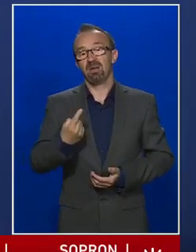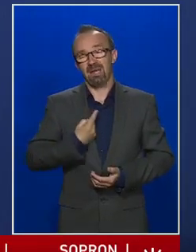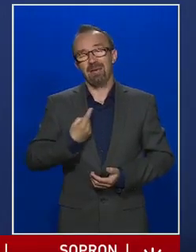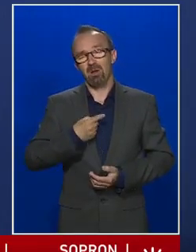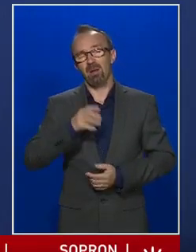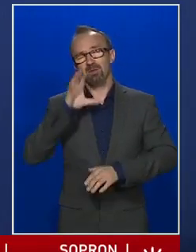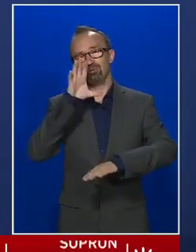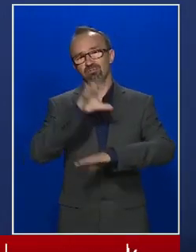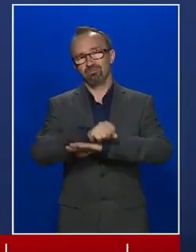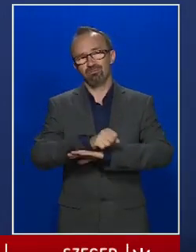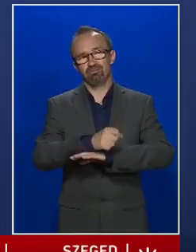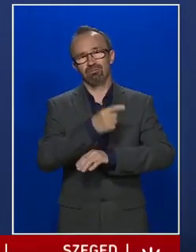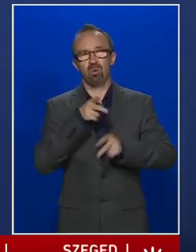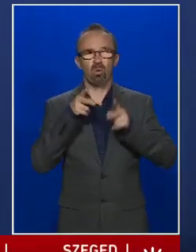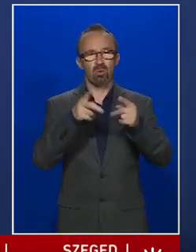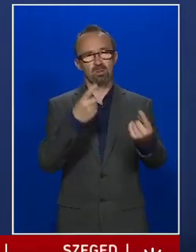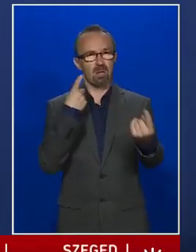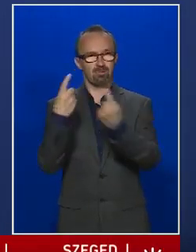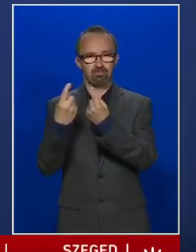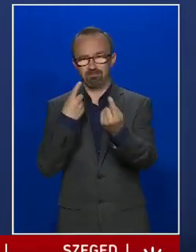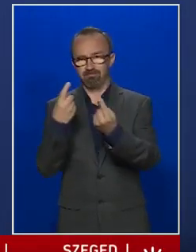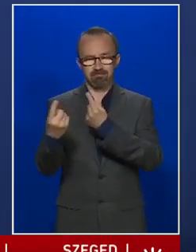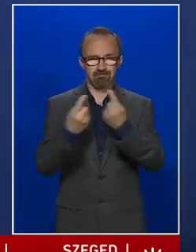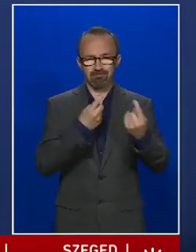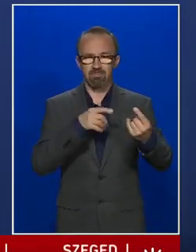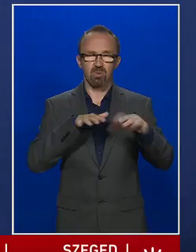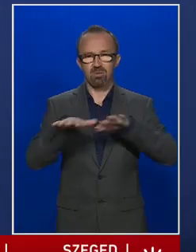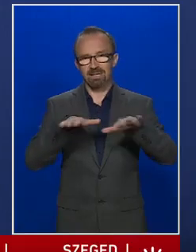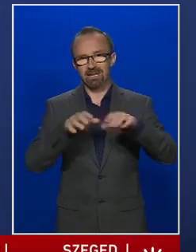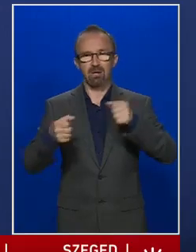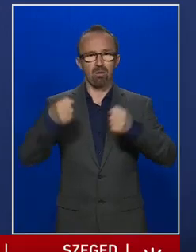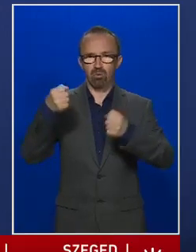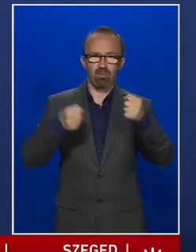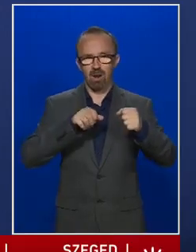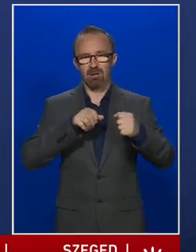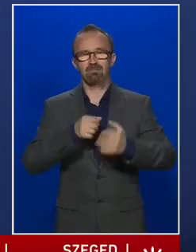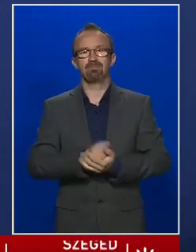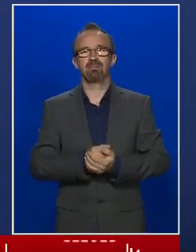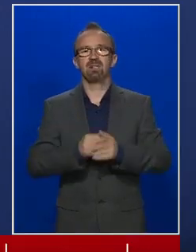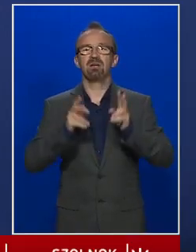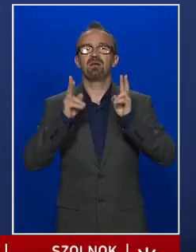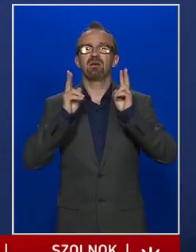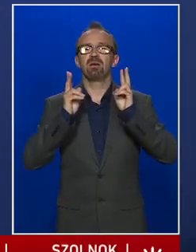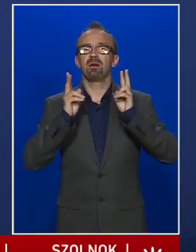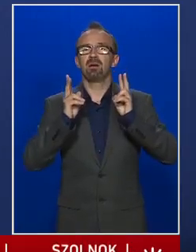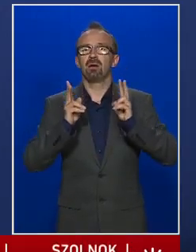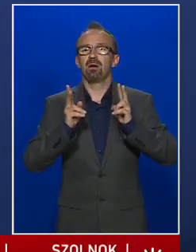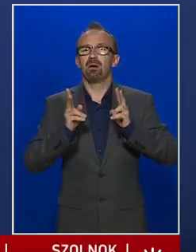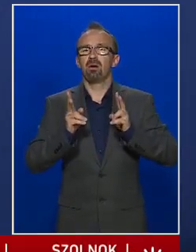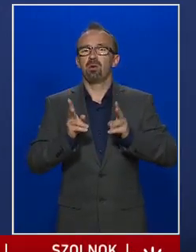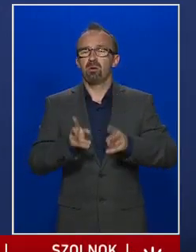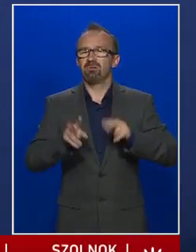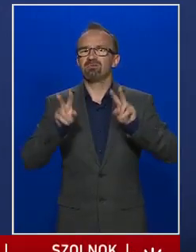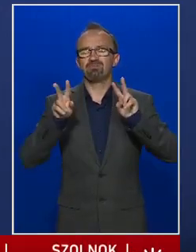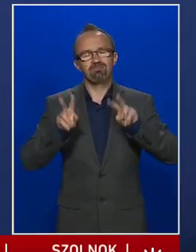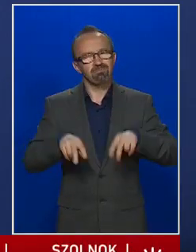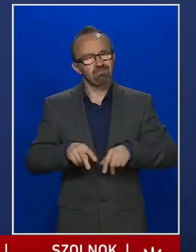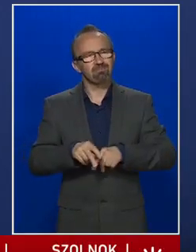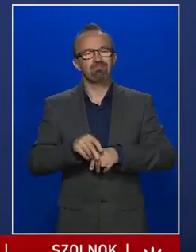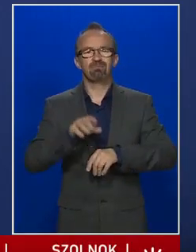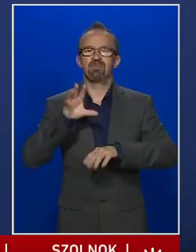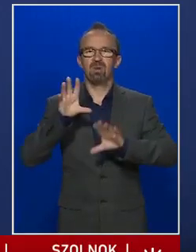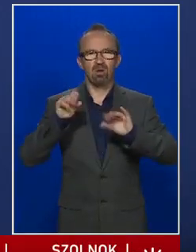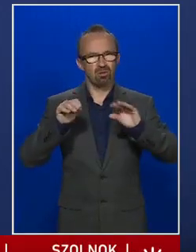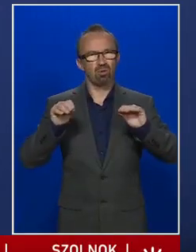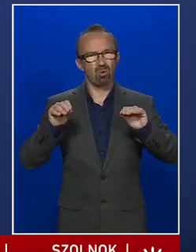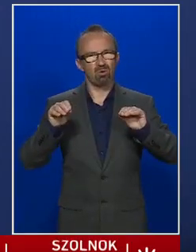is látom az utcán, ahogy autóval közlekedem, hogy tényleg nagyon sokan